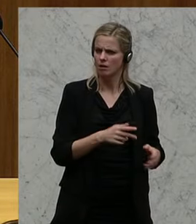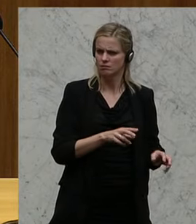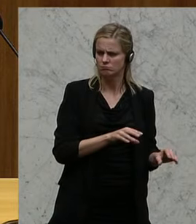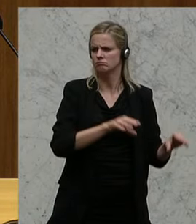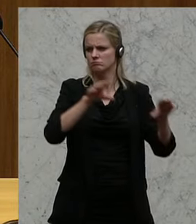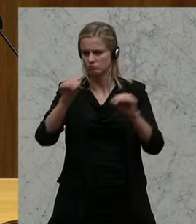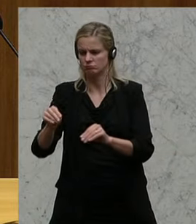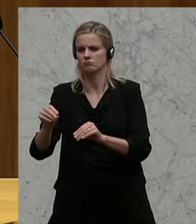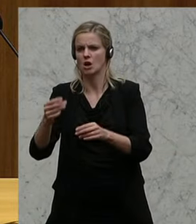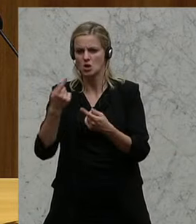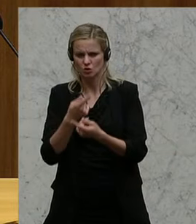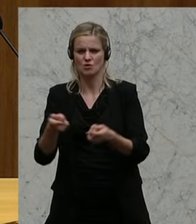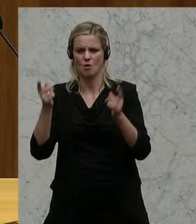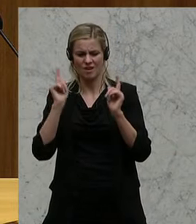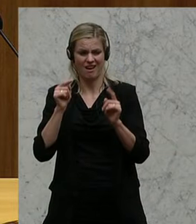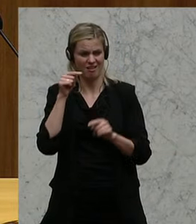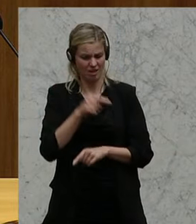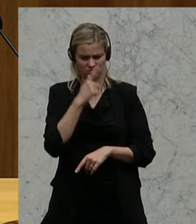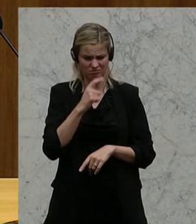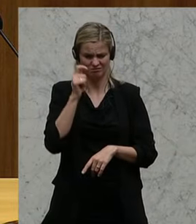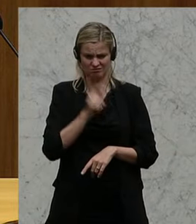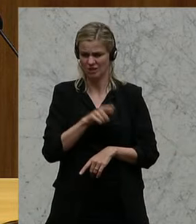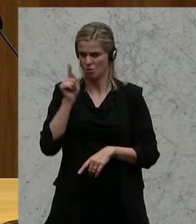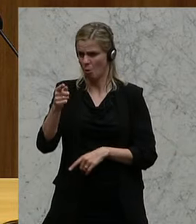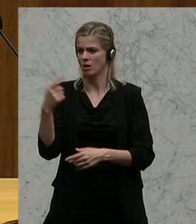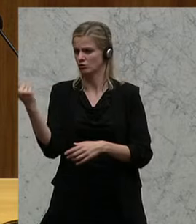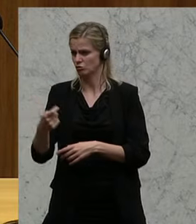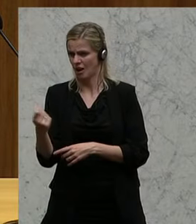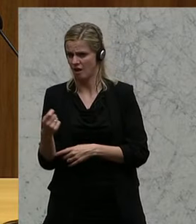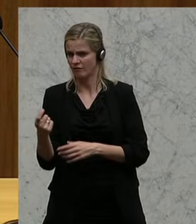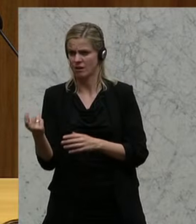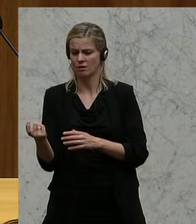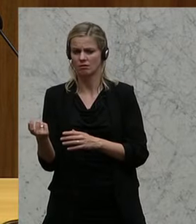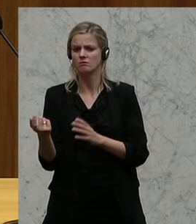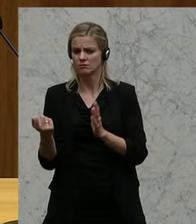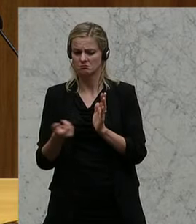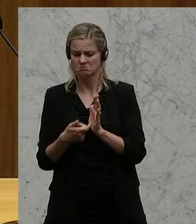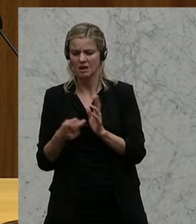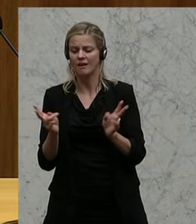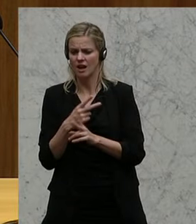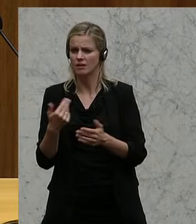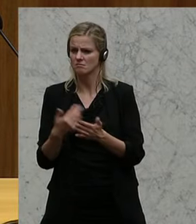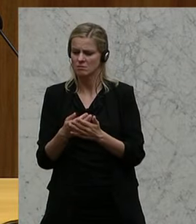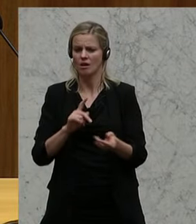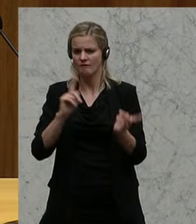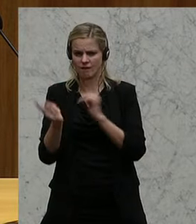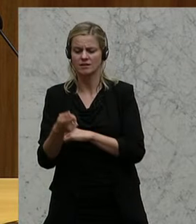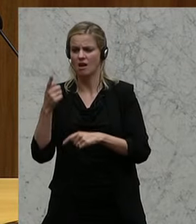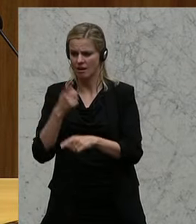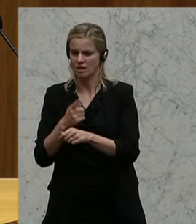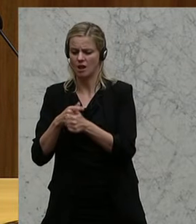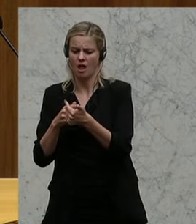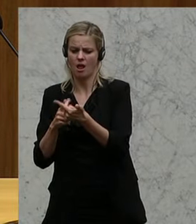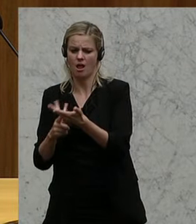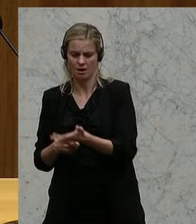Weil dort können Sie mich alle gern haben, weil dort sind die Strafen gar nicht mehr einbringbar. Da wechsle ich die Adresse, dann mache ich das, dies, dies. Hat